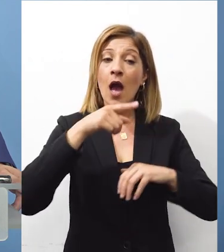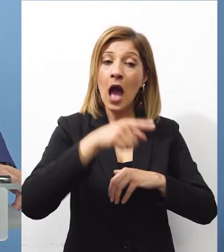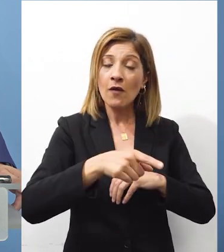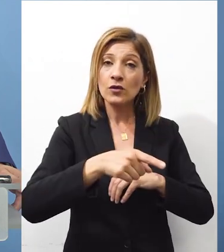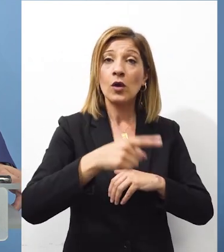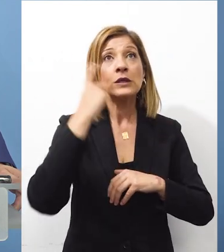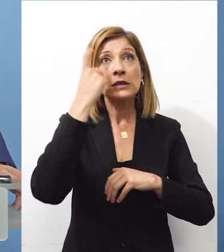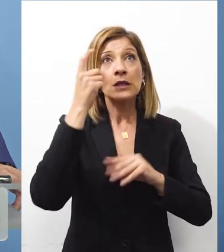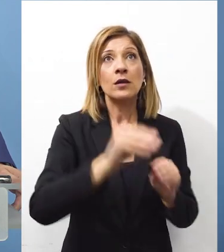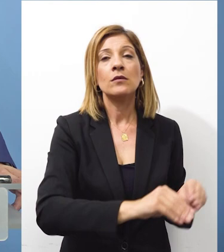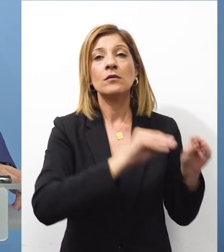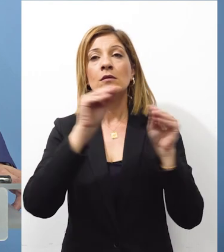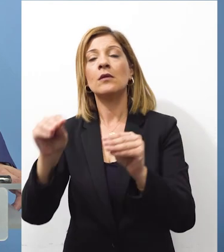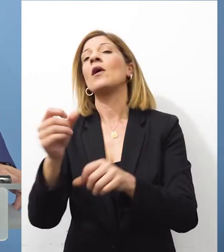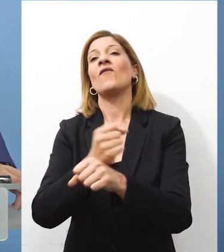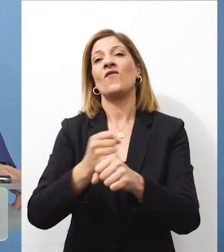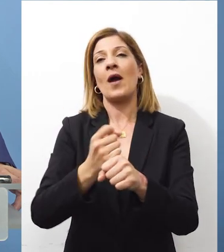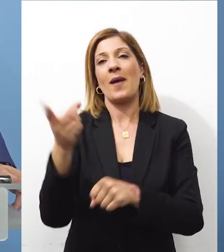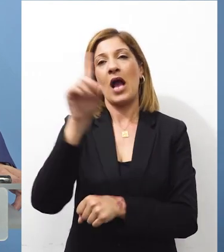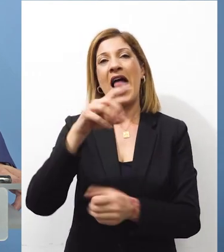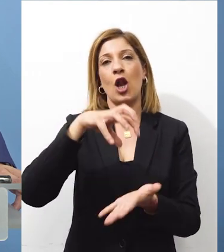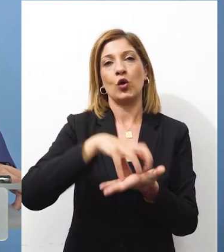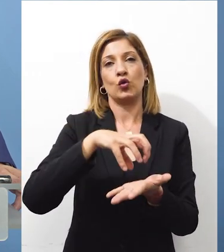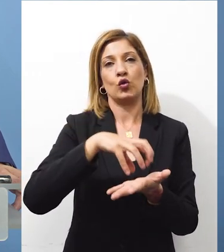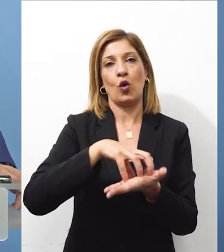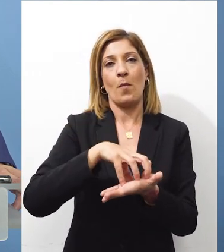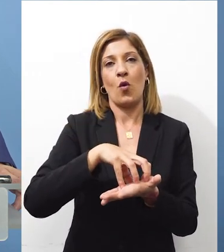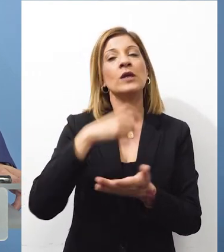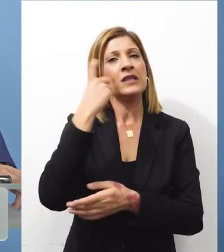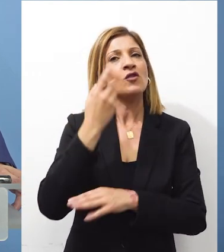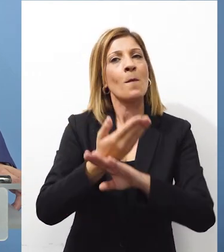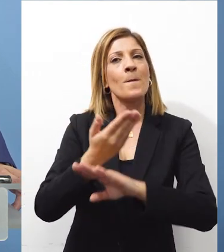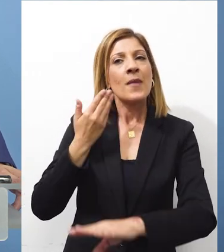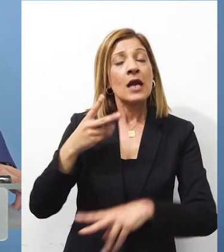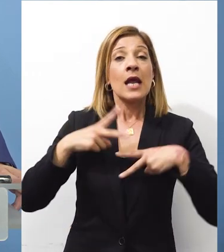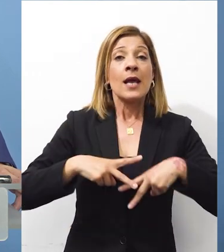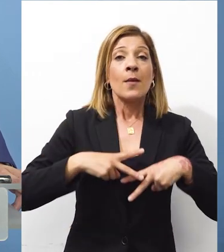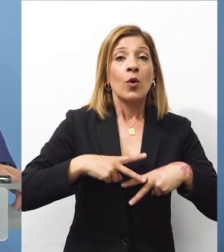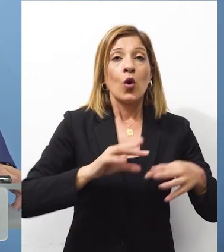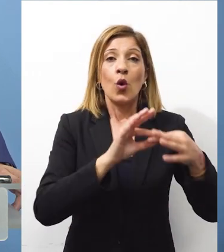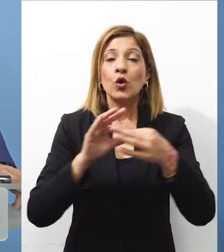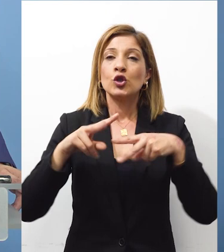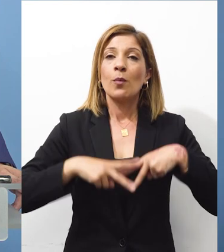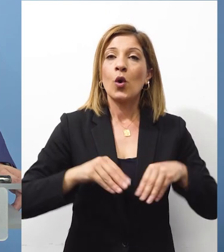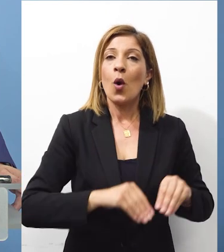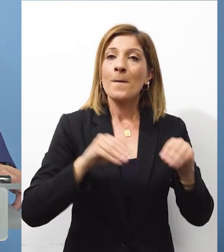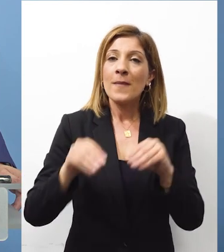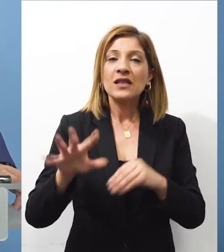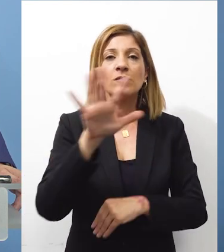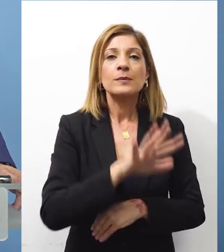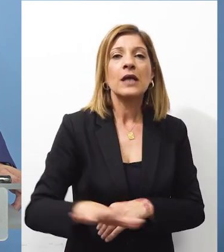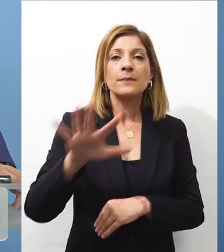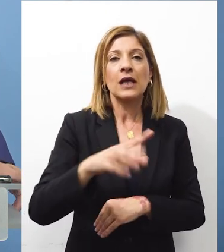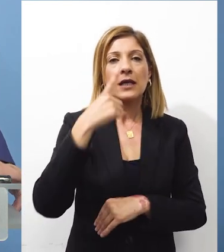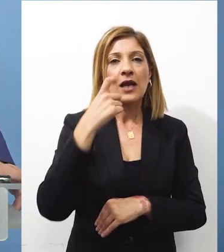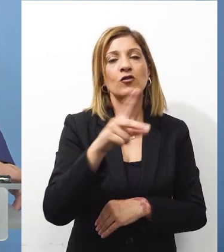μετεστέγαση των φαρμάκων Σε άλλο χώρο κατάλληλο Ήδη ο Υπουργός Υγείας Στενή συνεργασία με τον Υπουργό Μεταφορών Βρίσκονται στην προσπάθεια